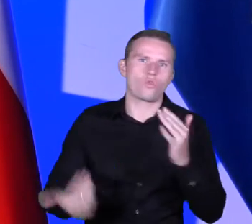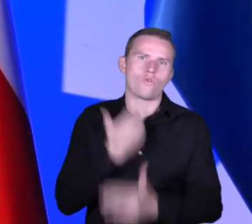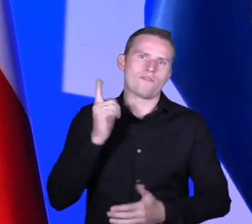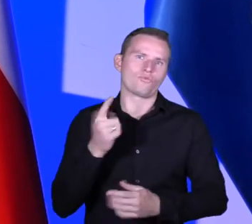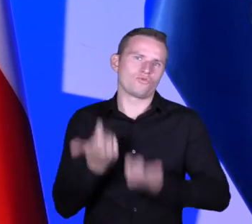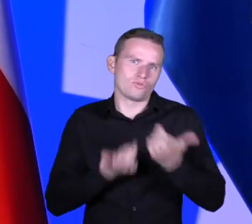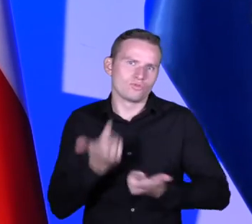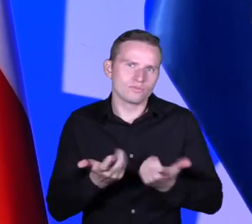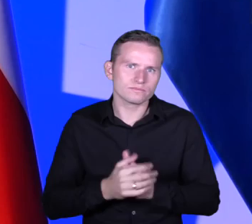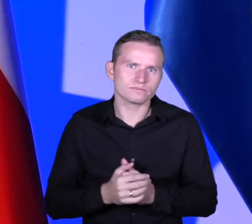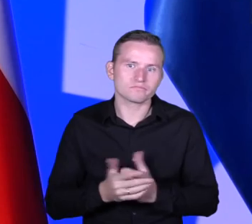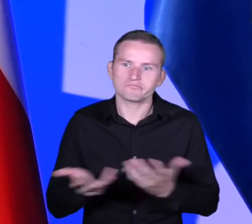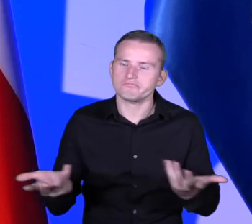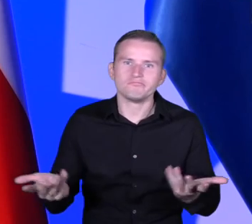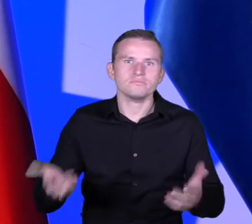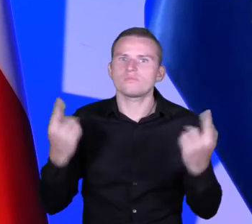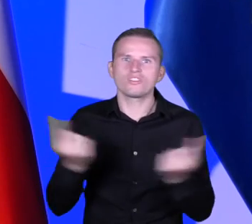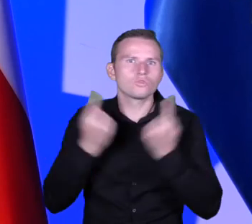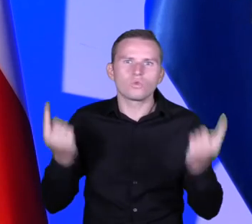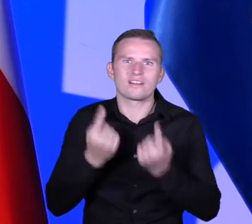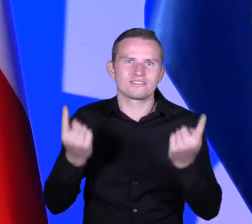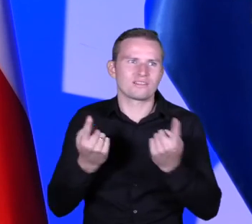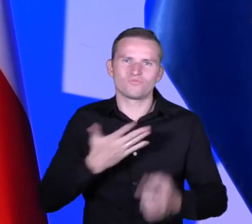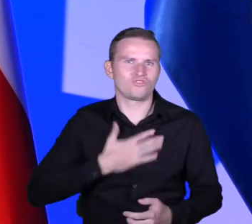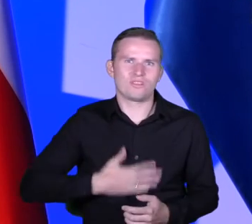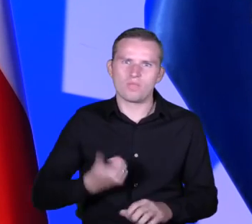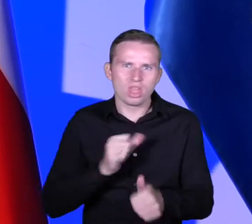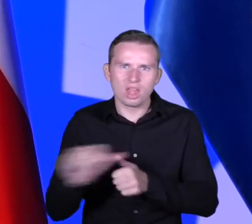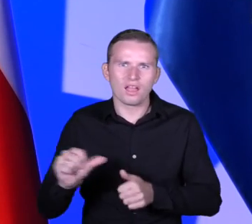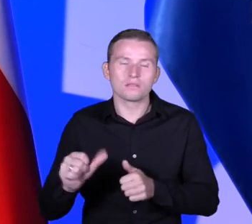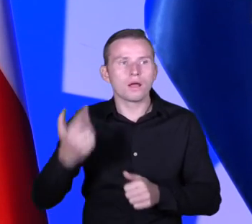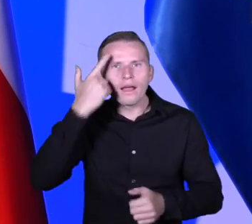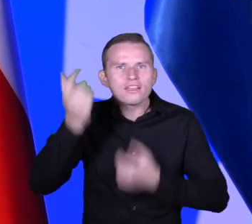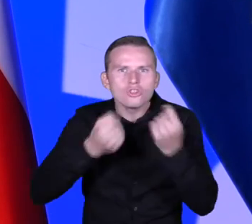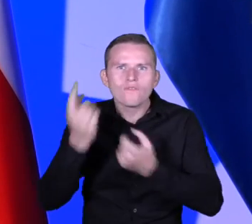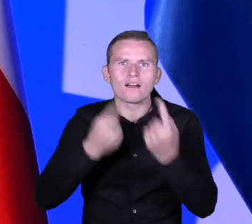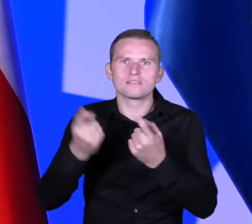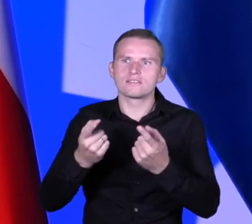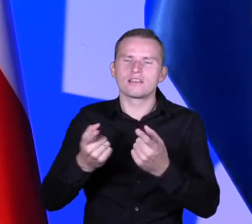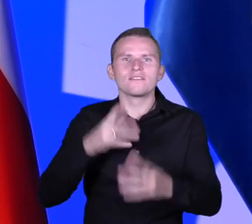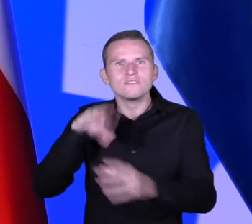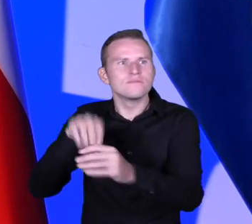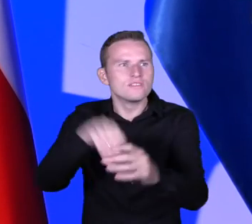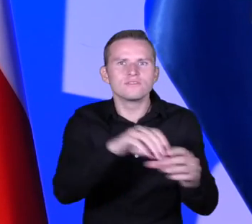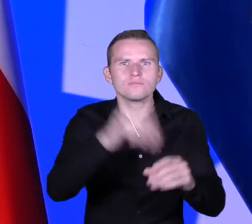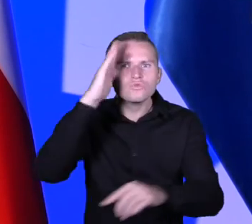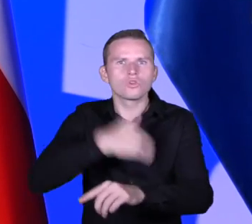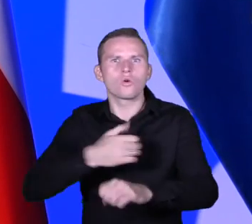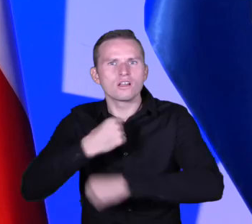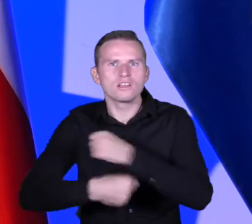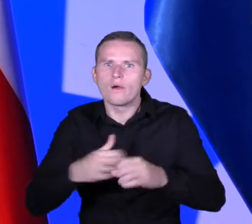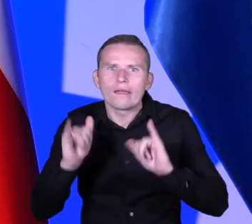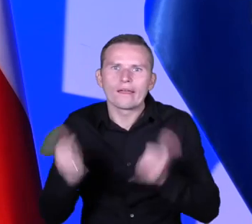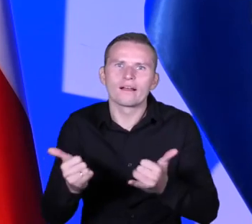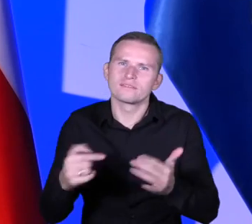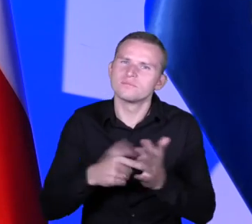mimo niesprzyjających okoliczności te innowacje w szkole wprowadzać, z tymi szkołami wprowadzać. Dzisiaj będziemy dzielili się tym, czego się